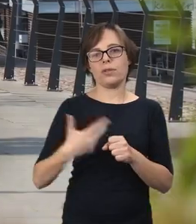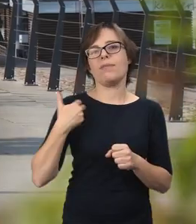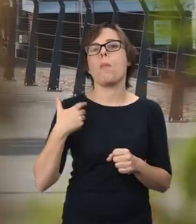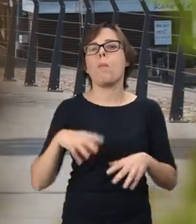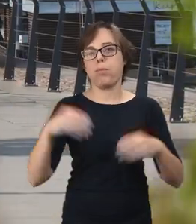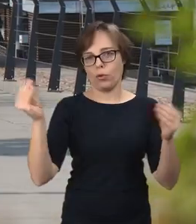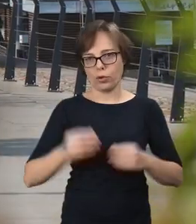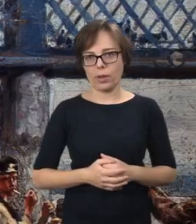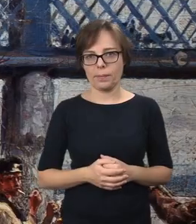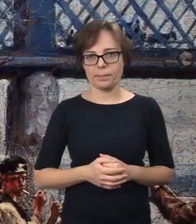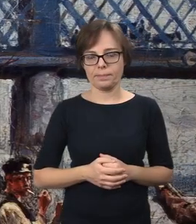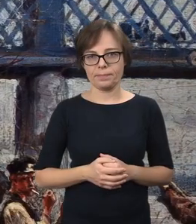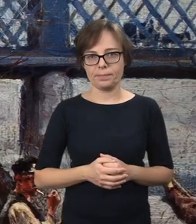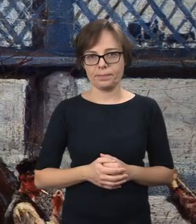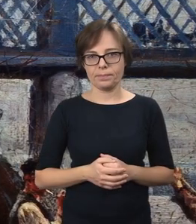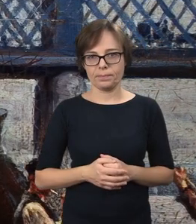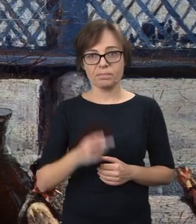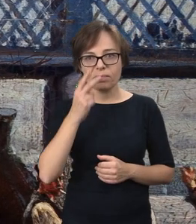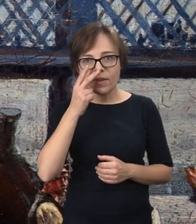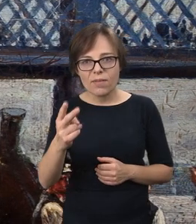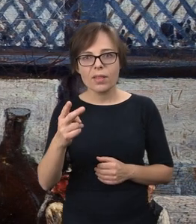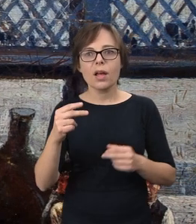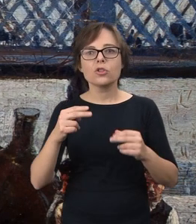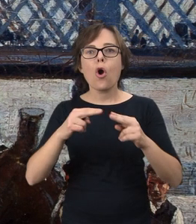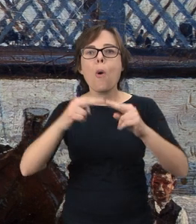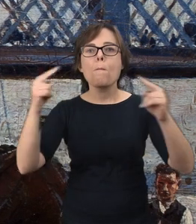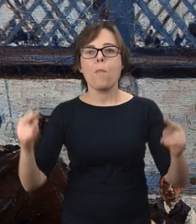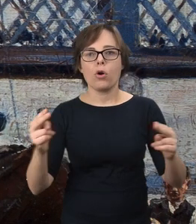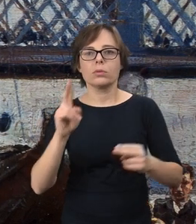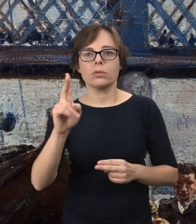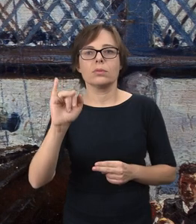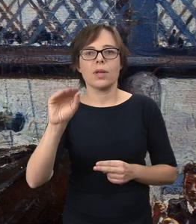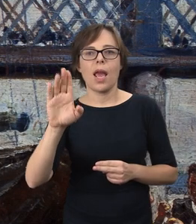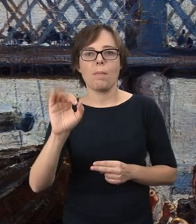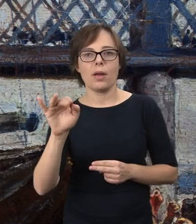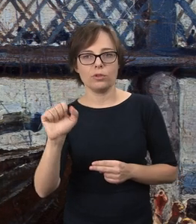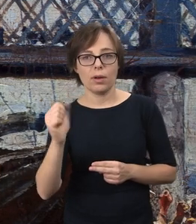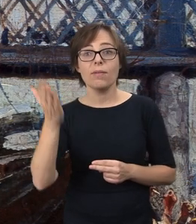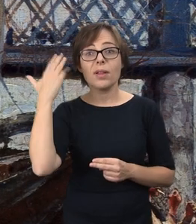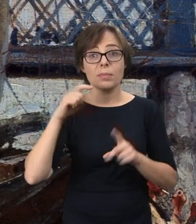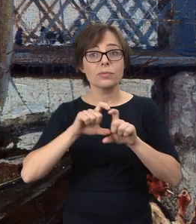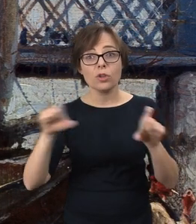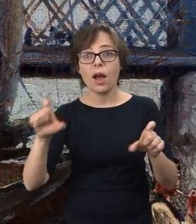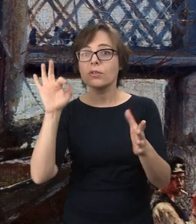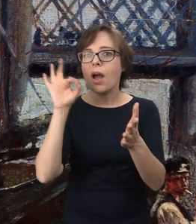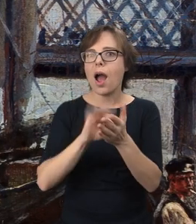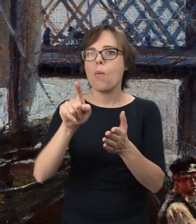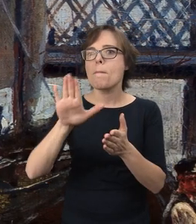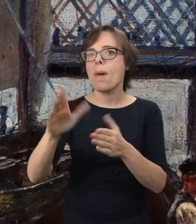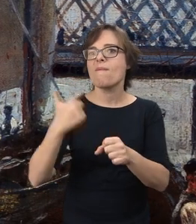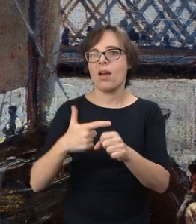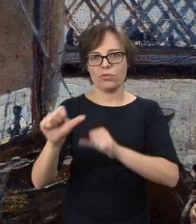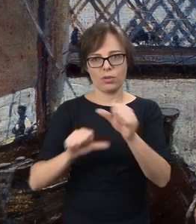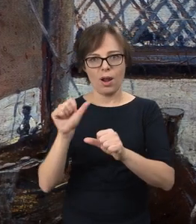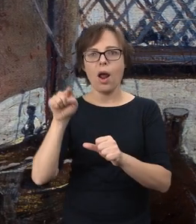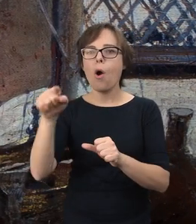XX. W tle widzimy most Kierbedzia, który miał w tym czasie niespełna 20 lat,